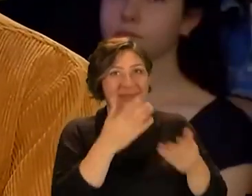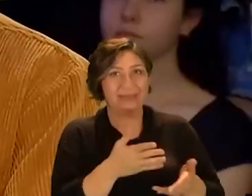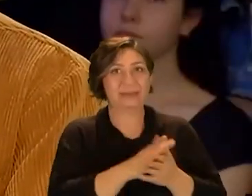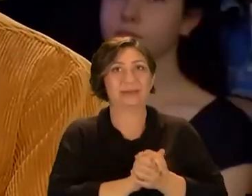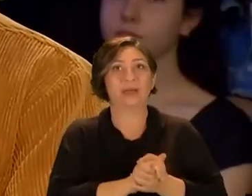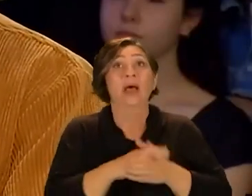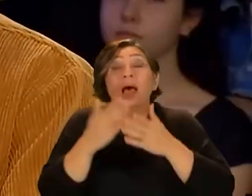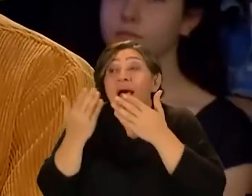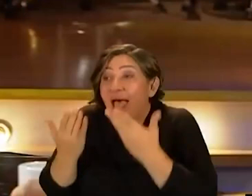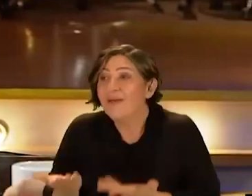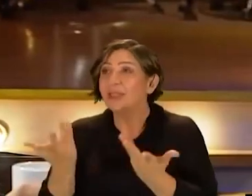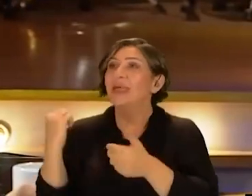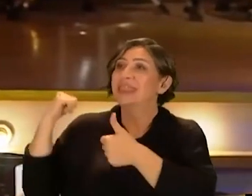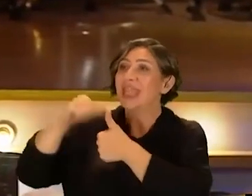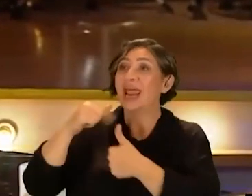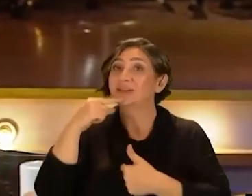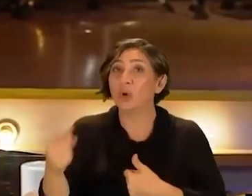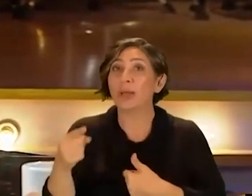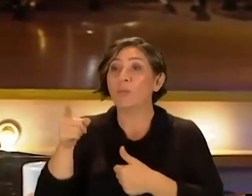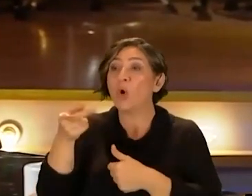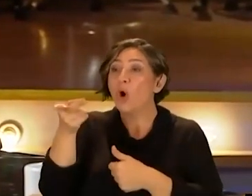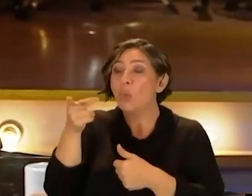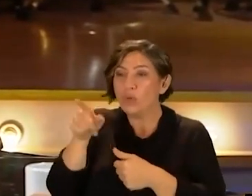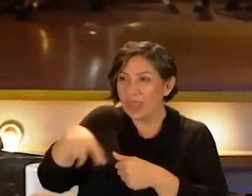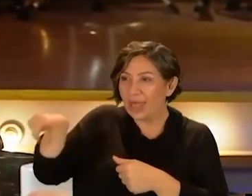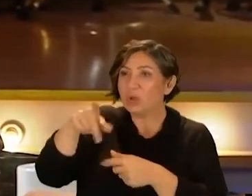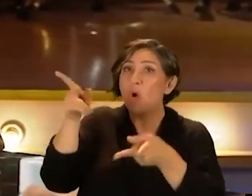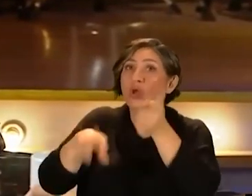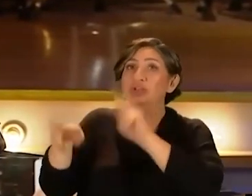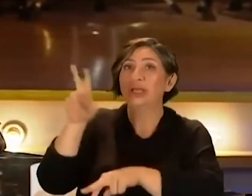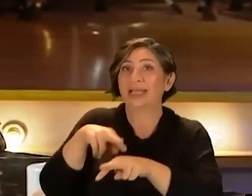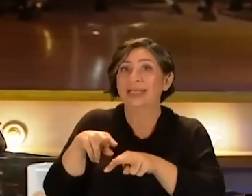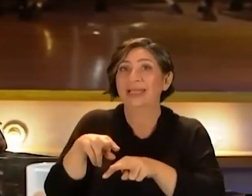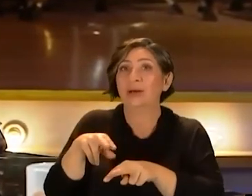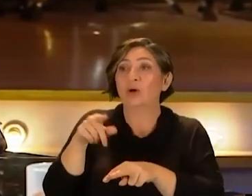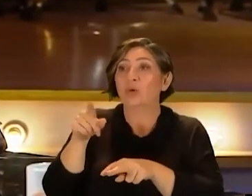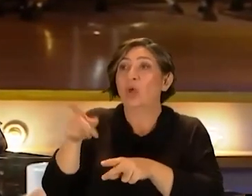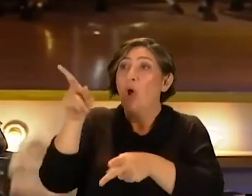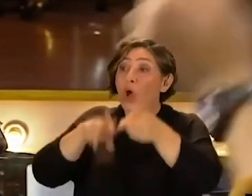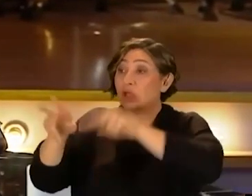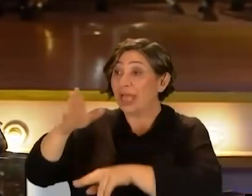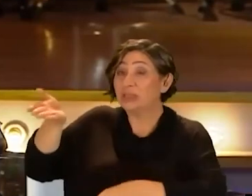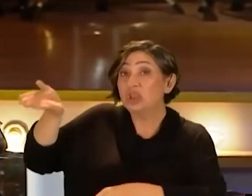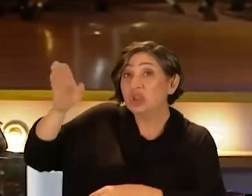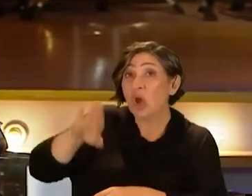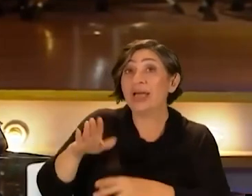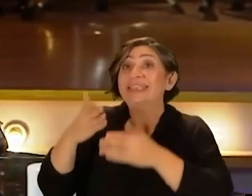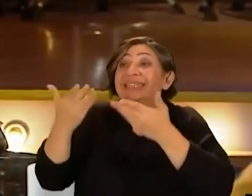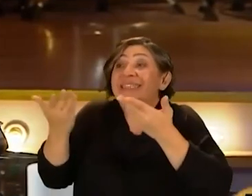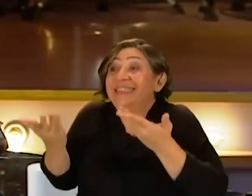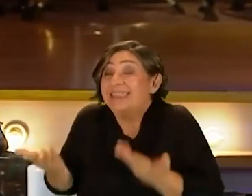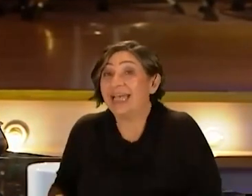evet ama tekrar edeyim bütün bunların hepsi ölecek yani bunlar hepsi öldükten sonra